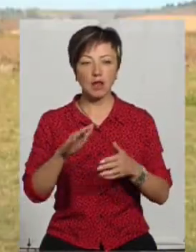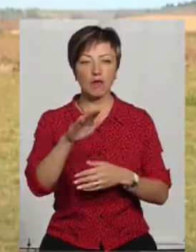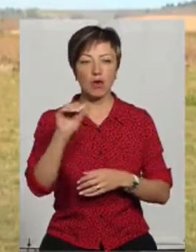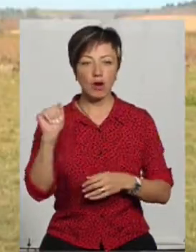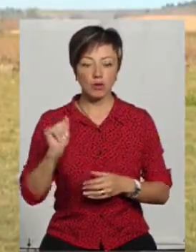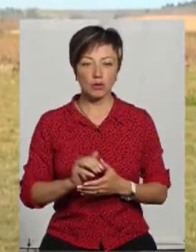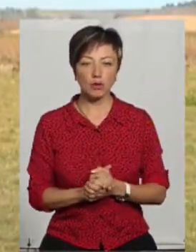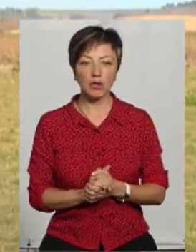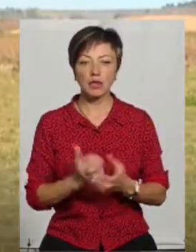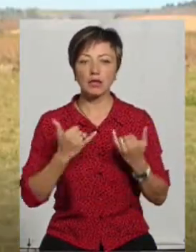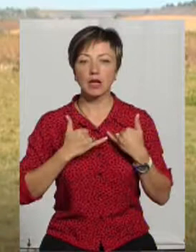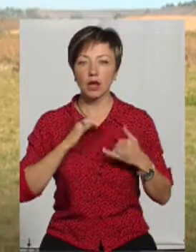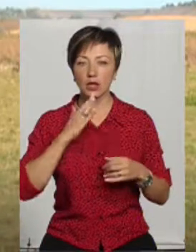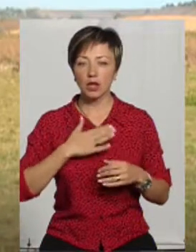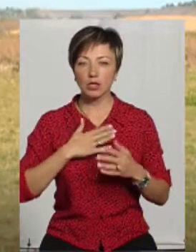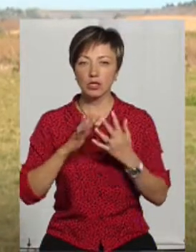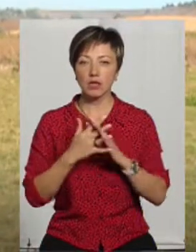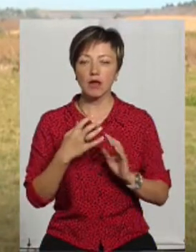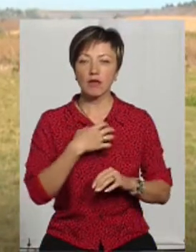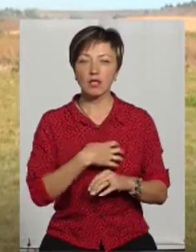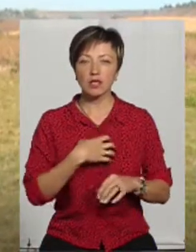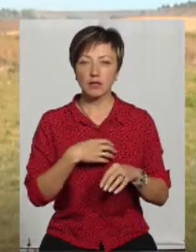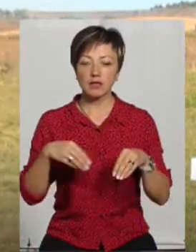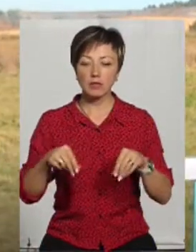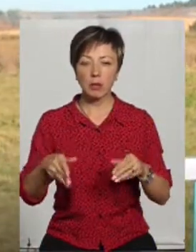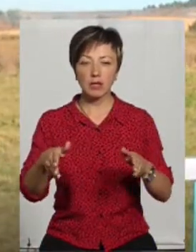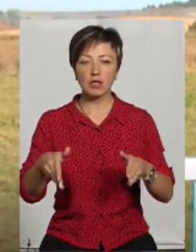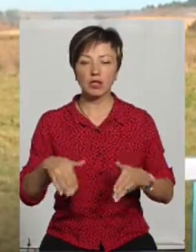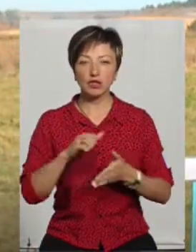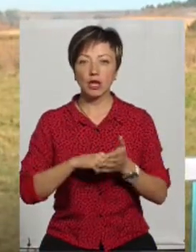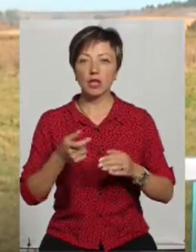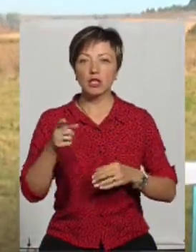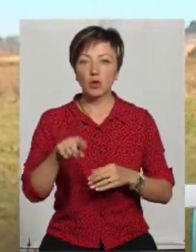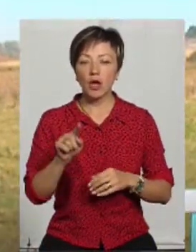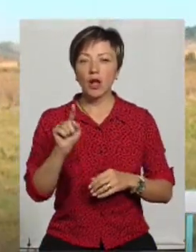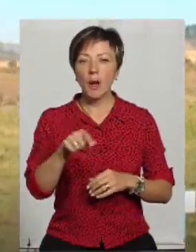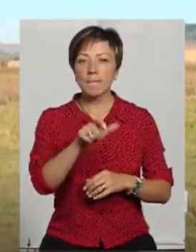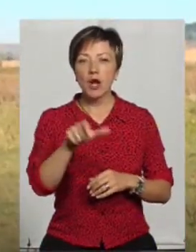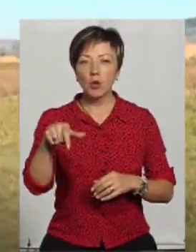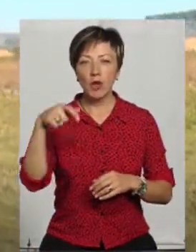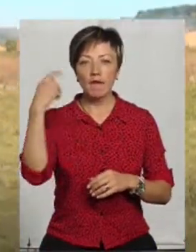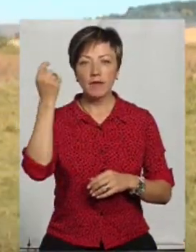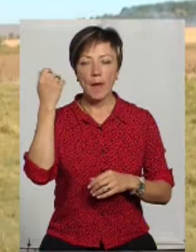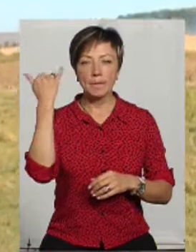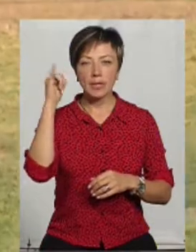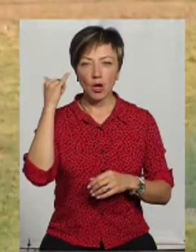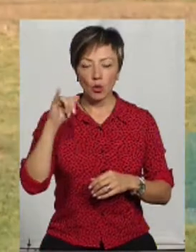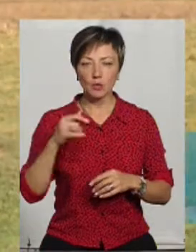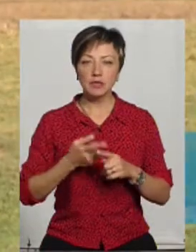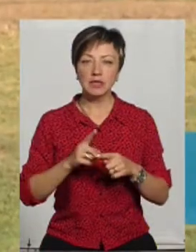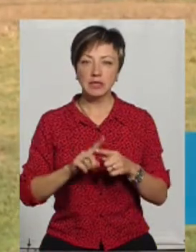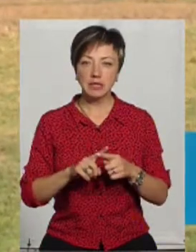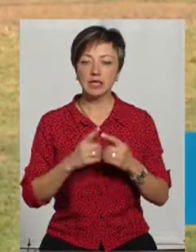оренду. Для нашого села це дуже важлива земельна ділянка, через те, що на ній люди випасають худобу. Це